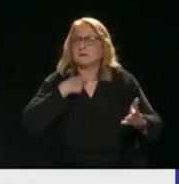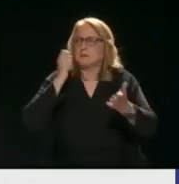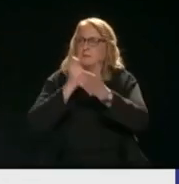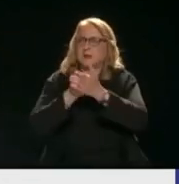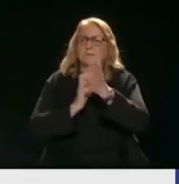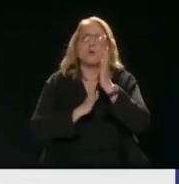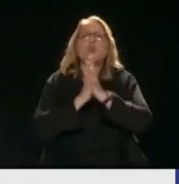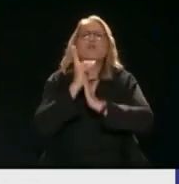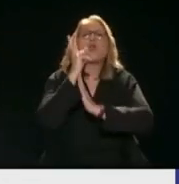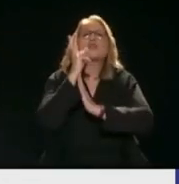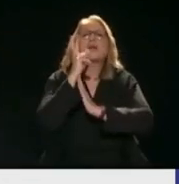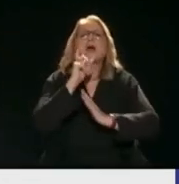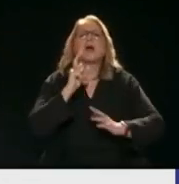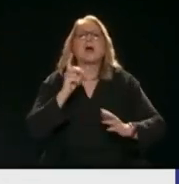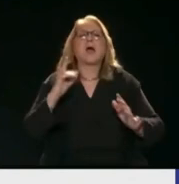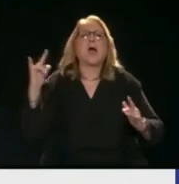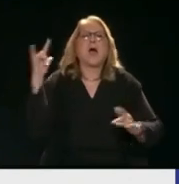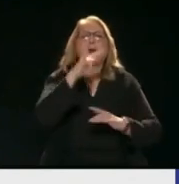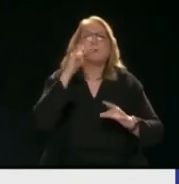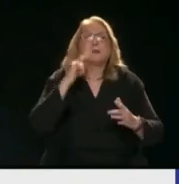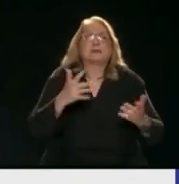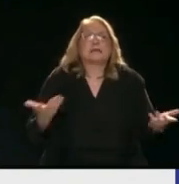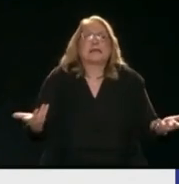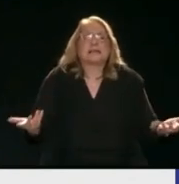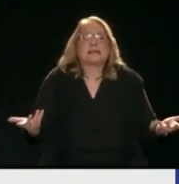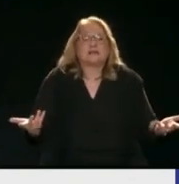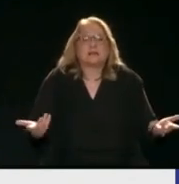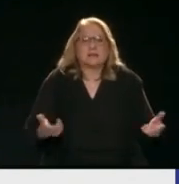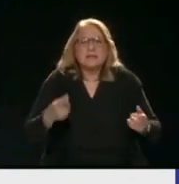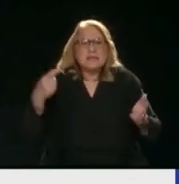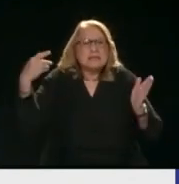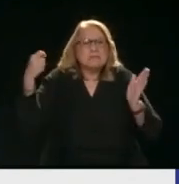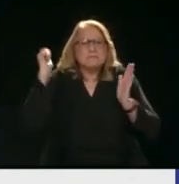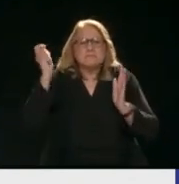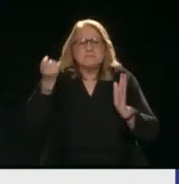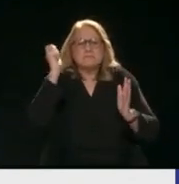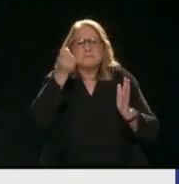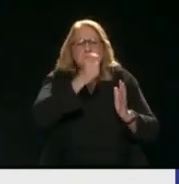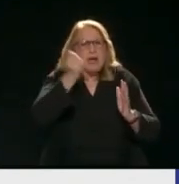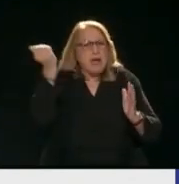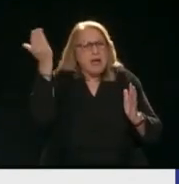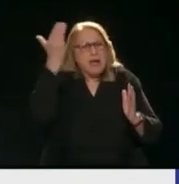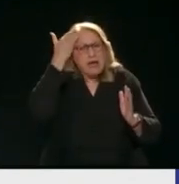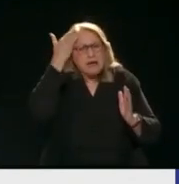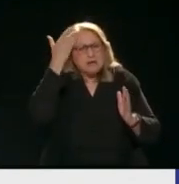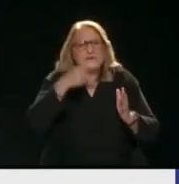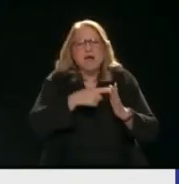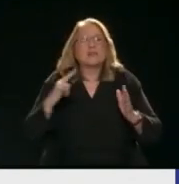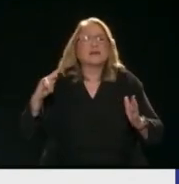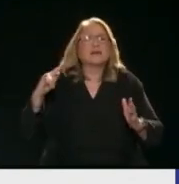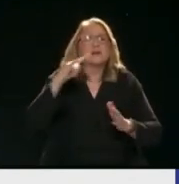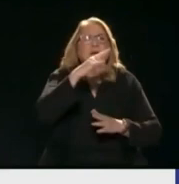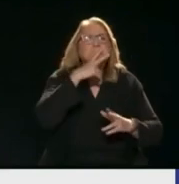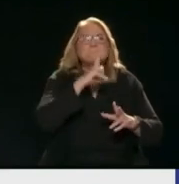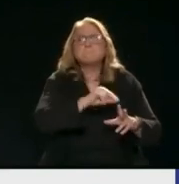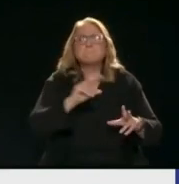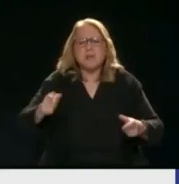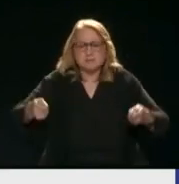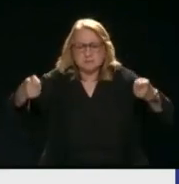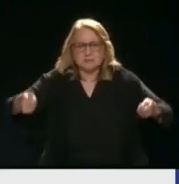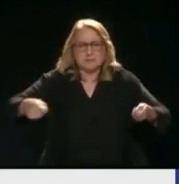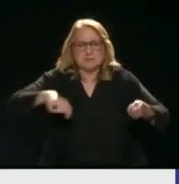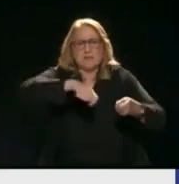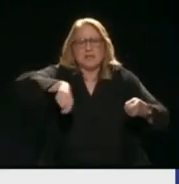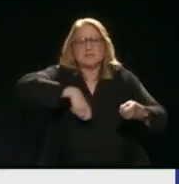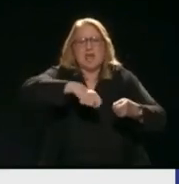Πληρώνουμε χιλιάδες ανταλλακτικά Για γελία σκεύη κατσαρόλες Δεν μπορούμε εμείς να έχουμε αεροπλάνα Δεν μπορούμε να έχουμε δικιά μας βιομηχανία